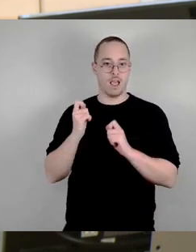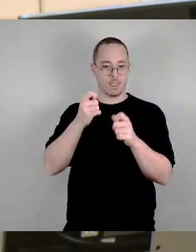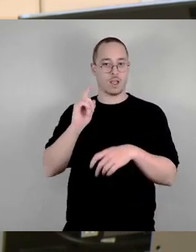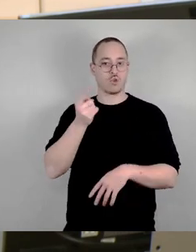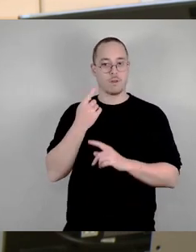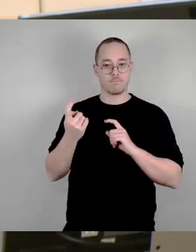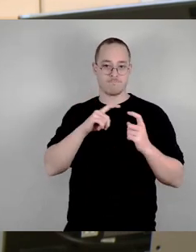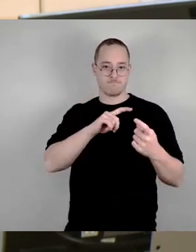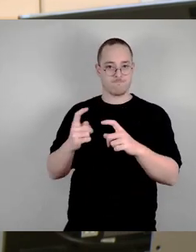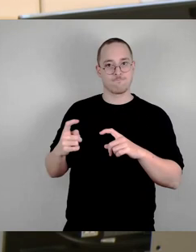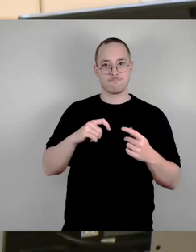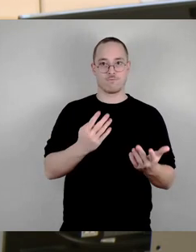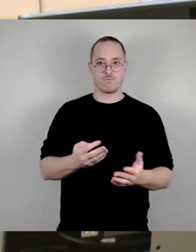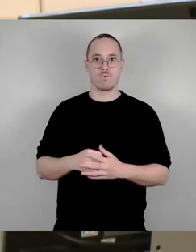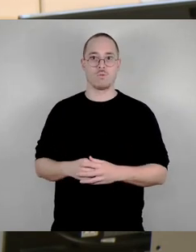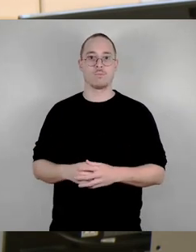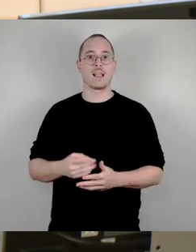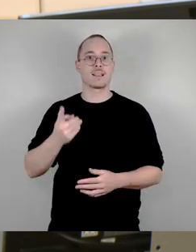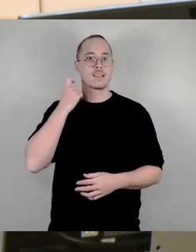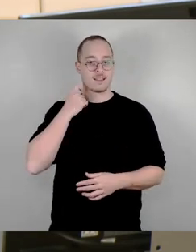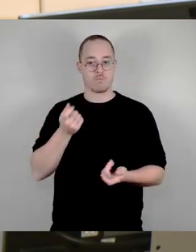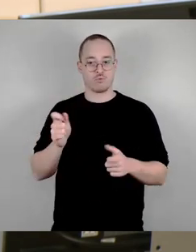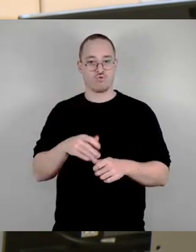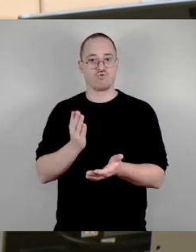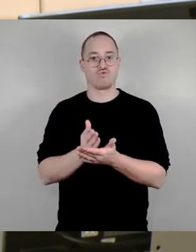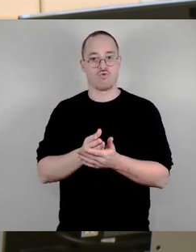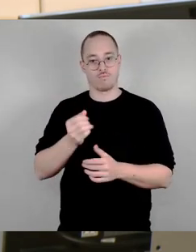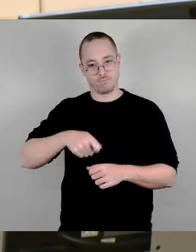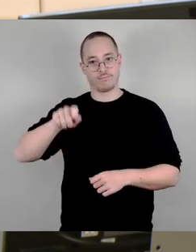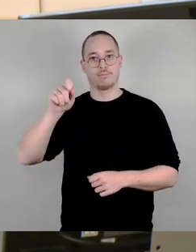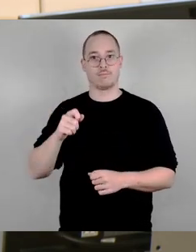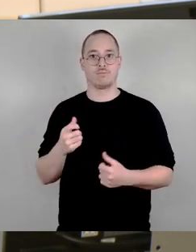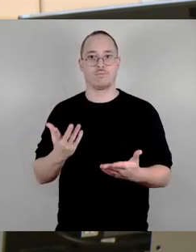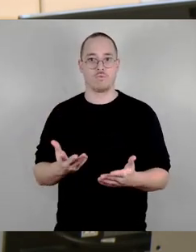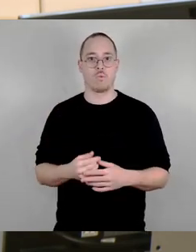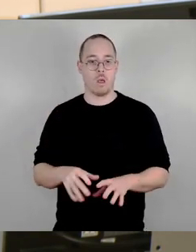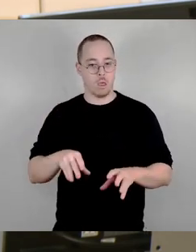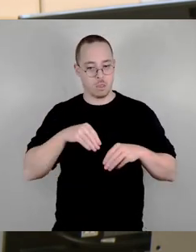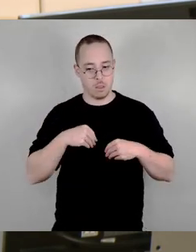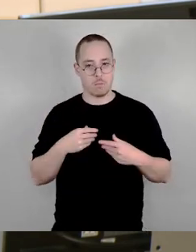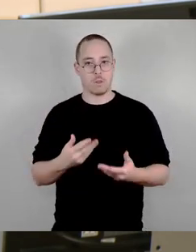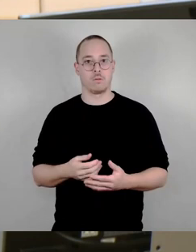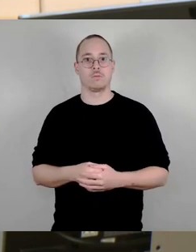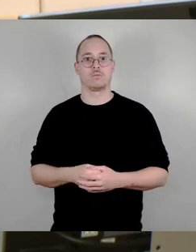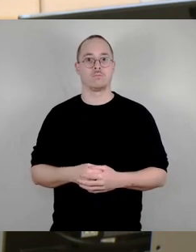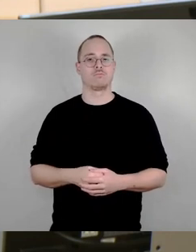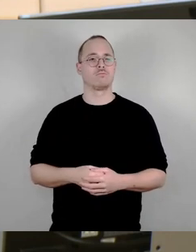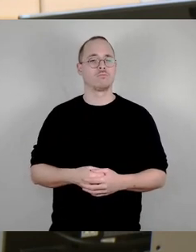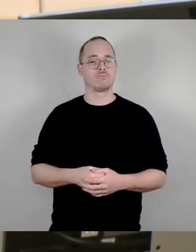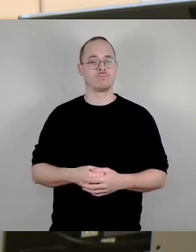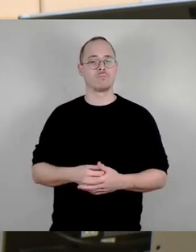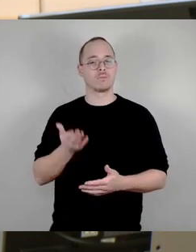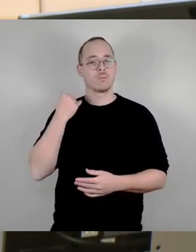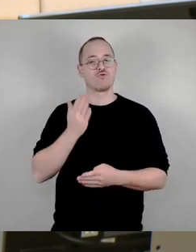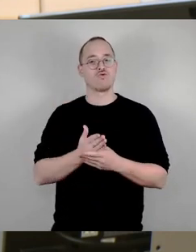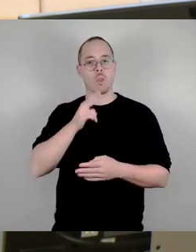Wir haben aber gestern einen Beschluss gefasst und wir werden den so, wie er ursprünglich im November eingereicht werden sollte, auch